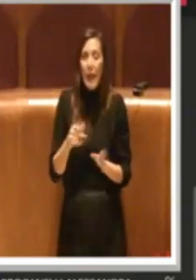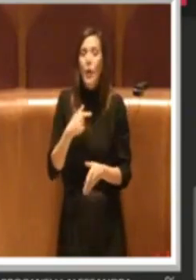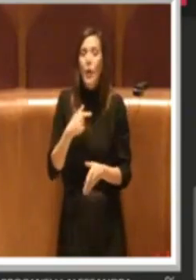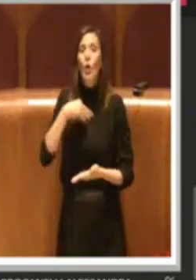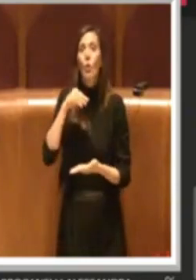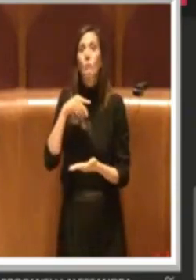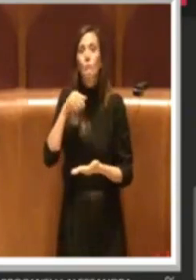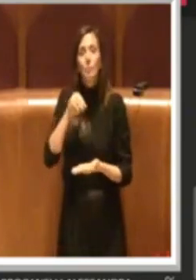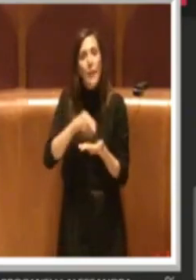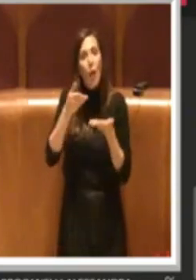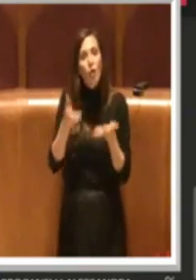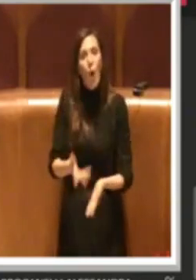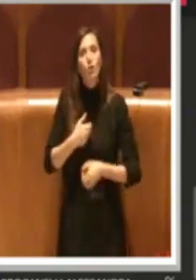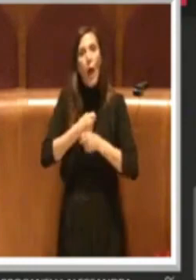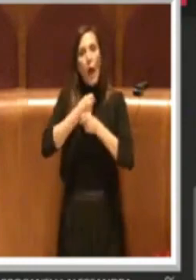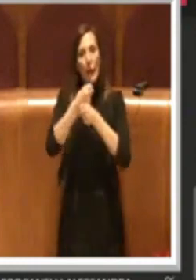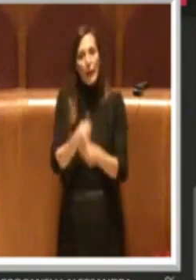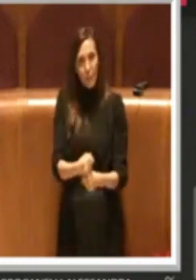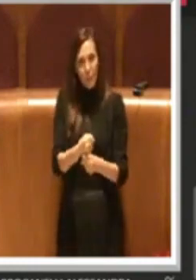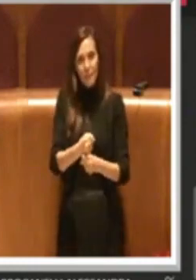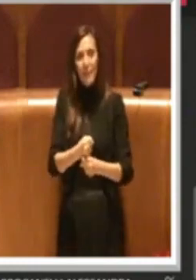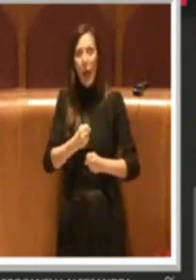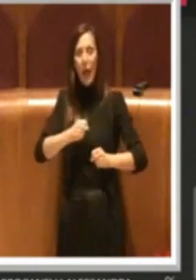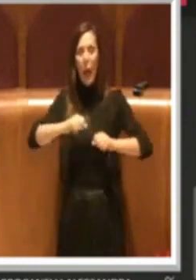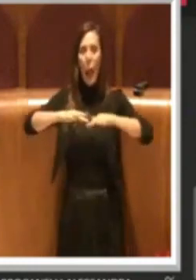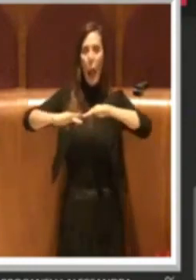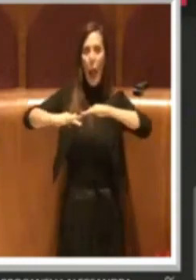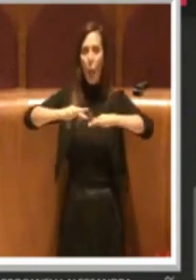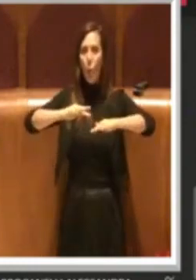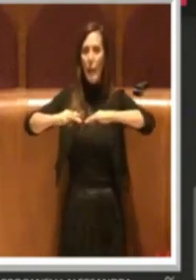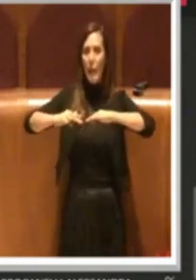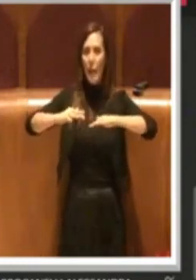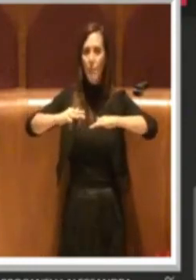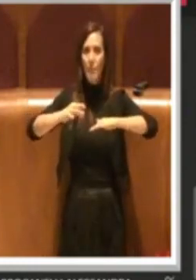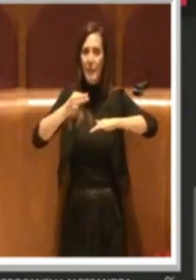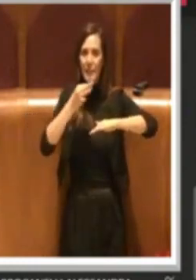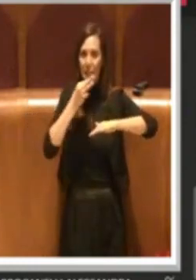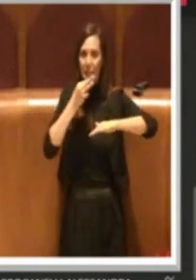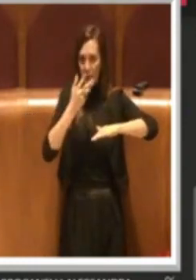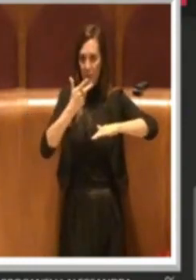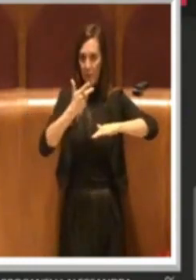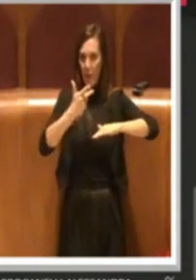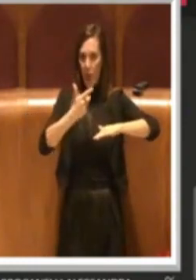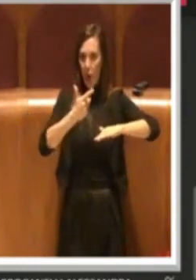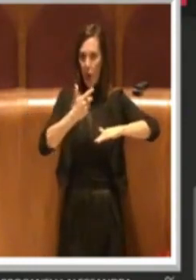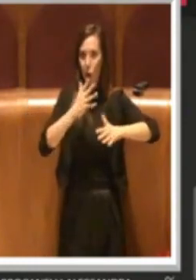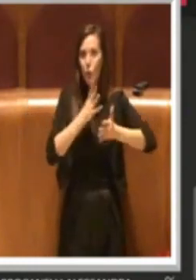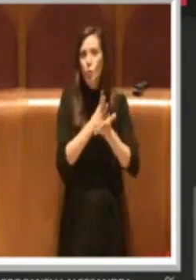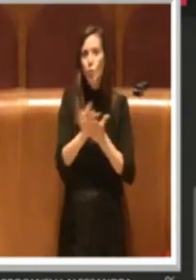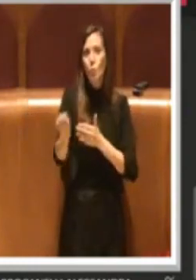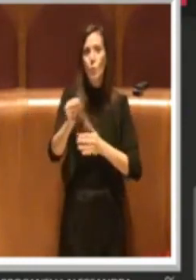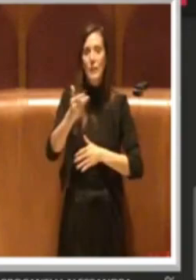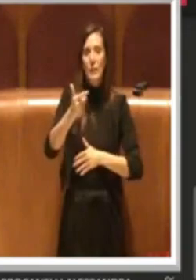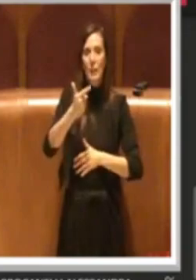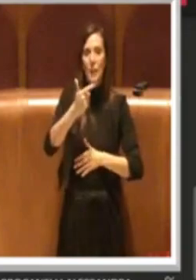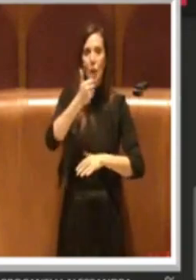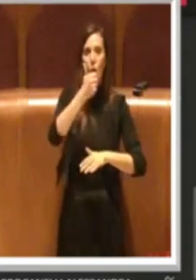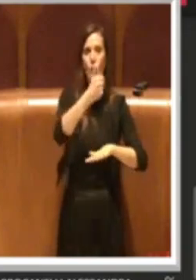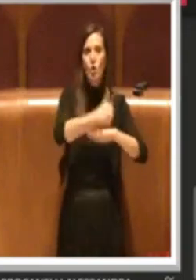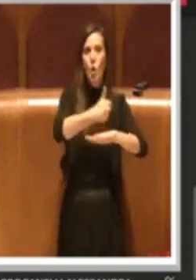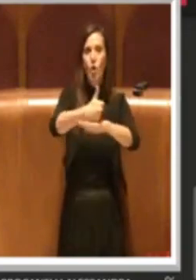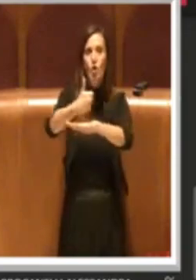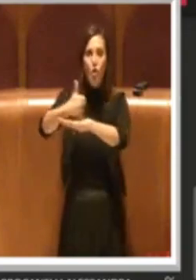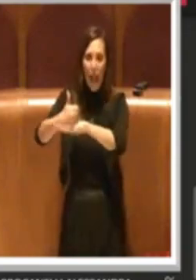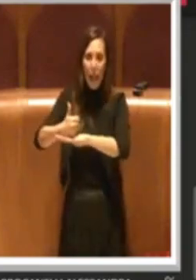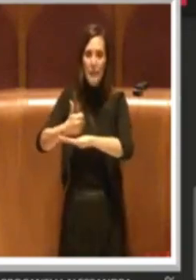rappresentare l'equilibrio tra tutti i soggetti, come si chiamano portatori di interesse, che sono sia i cittadini che gli operatori